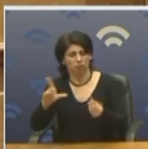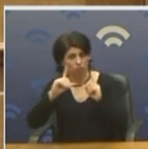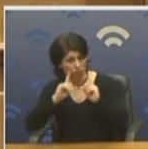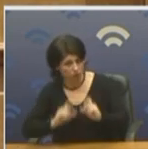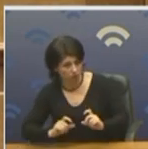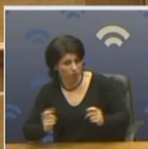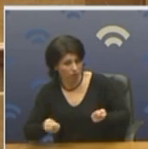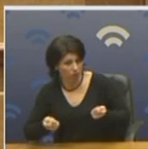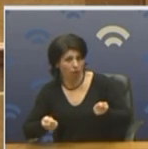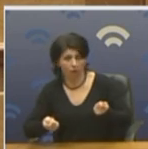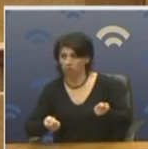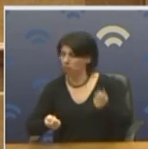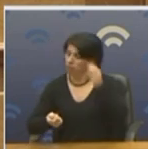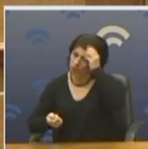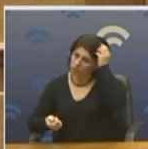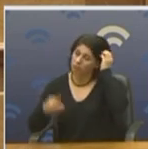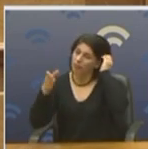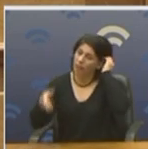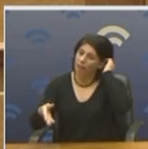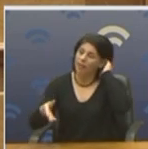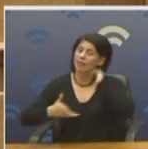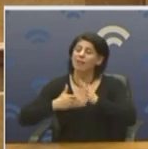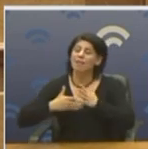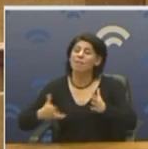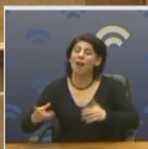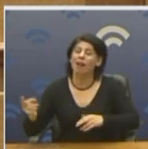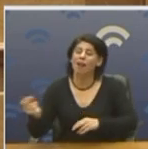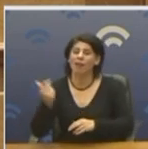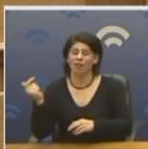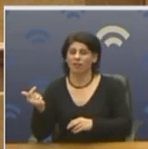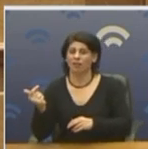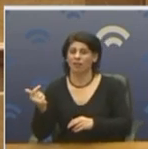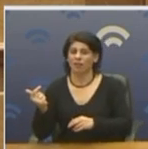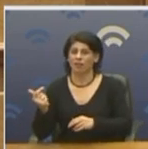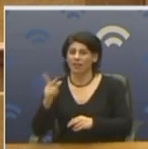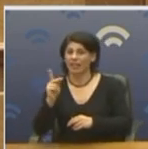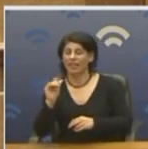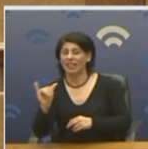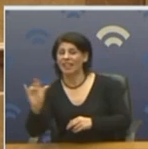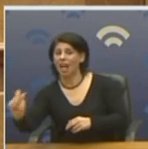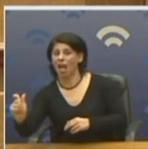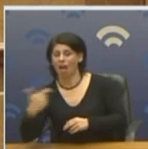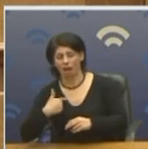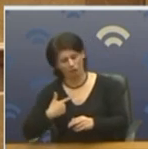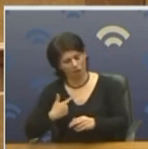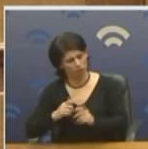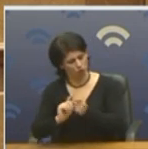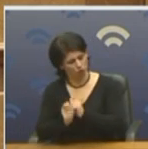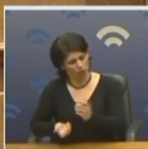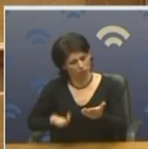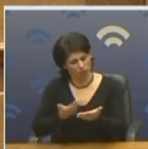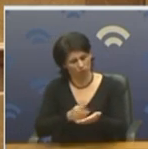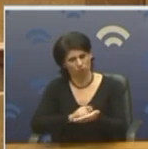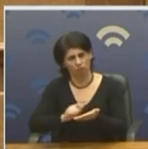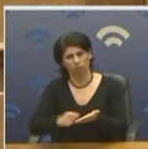κάντε μια κία για να τελειώνει. Εκείνη η μεγάλη μαγιά. Αλλά δεν θα κάνετε ποτέ κία. Να εδώ είναι η τροπολογία. Μας την καθέστα πρακτικά. Το